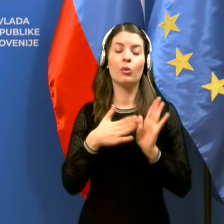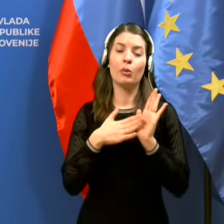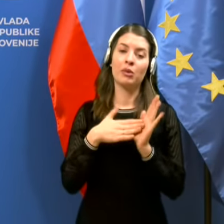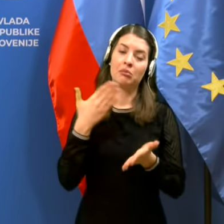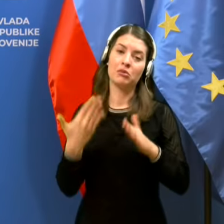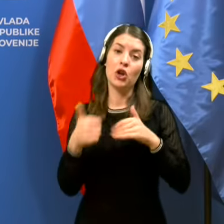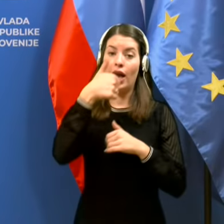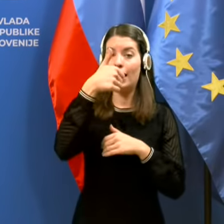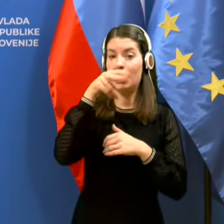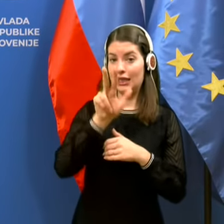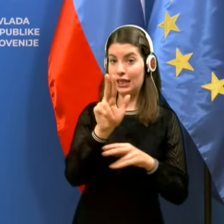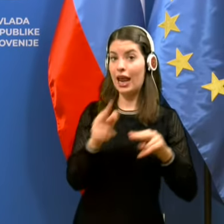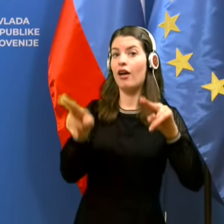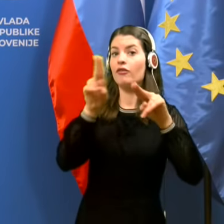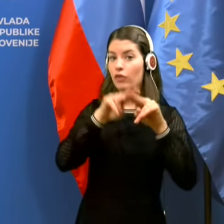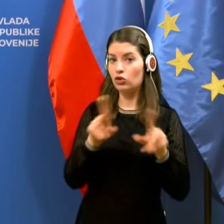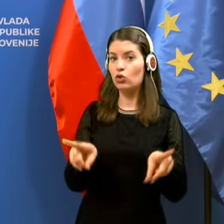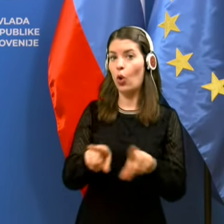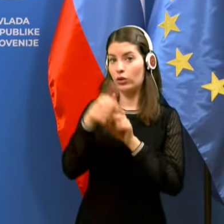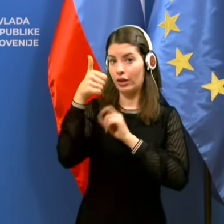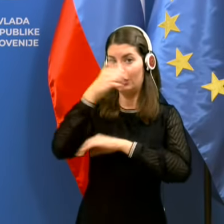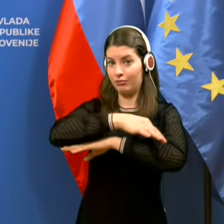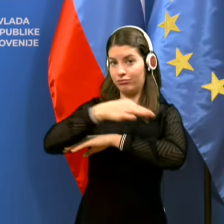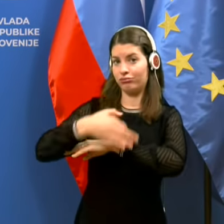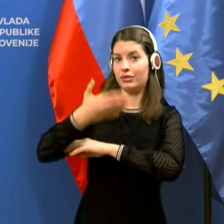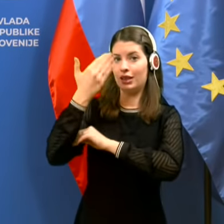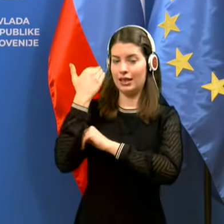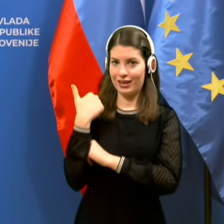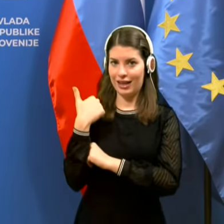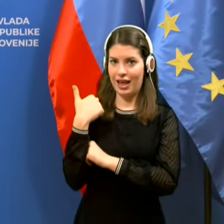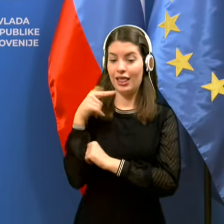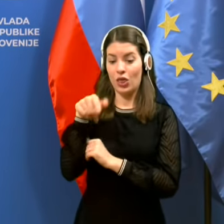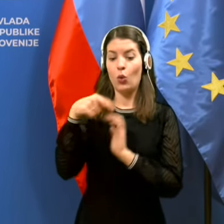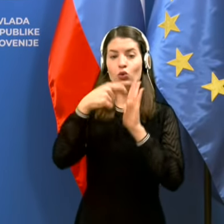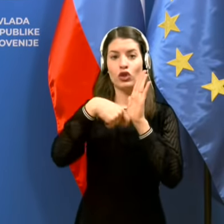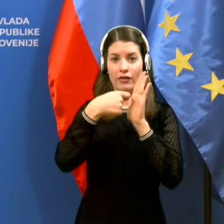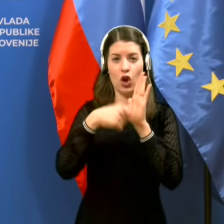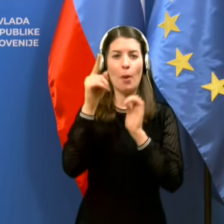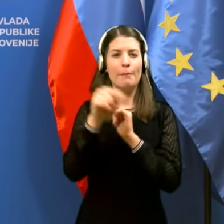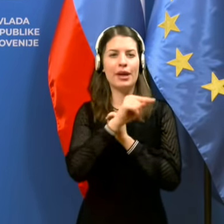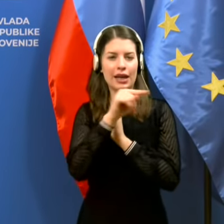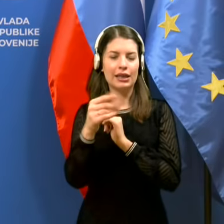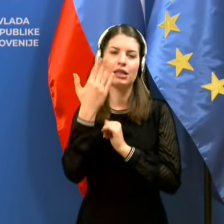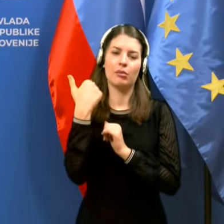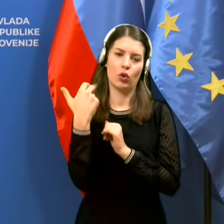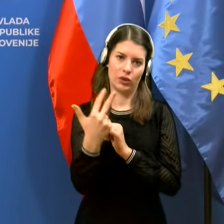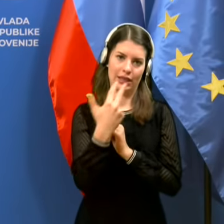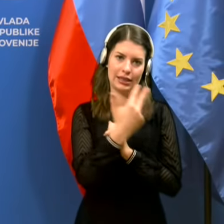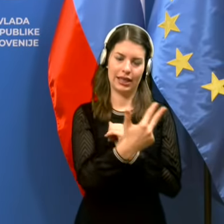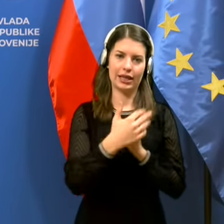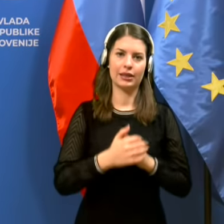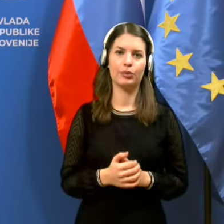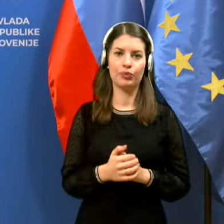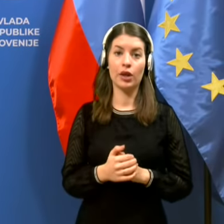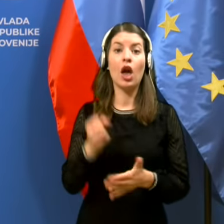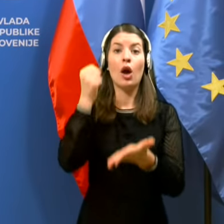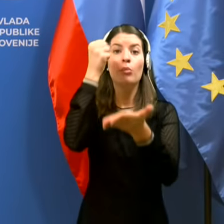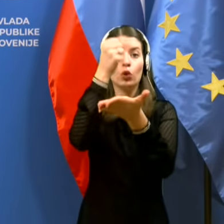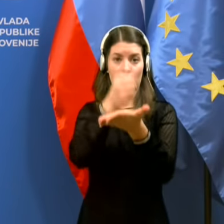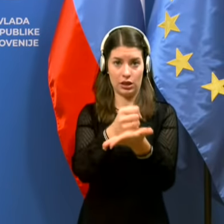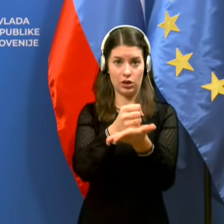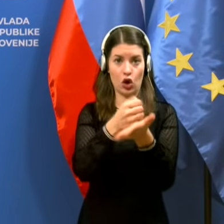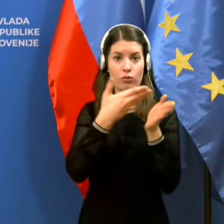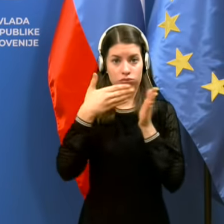slabo tretjino več, kot primerjava s pretekljimi sedmimi dnevi, ko je bilo takšnih preklicov 33. Potrdila v napotitvah v